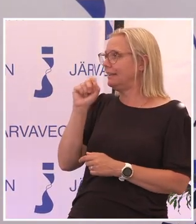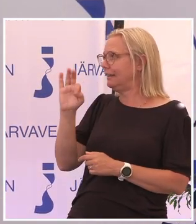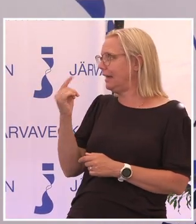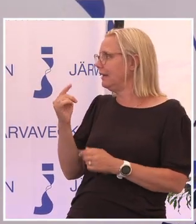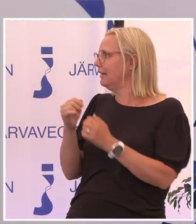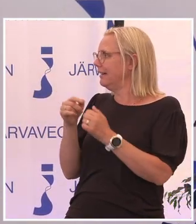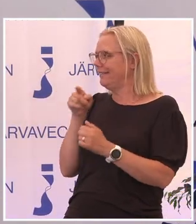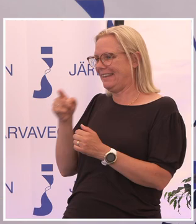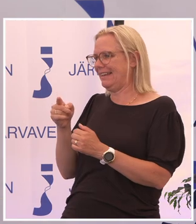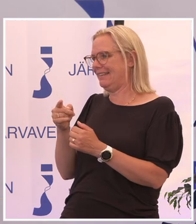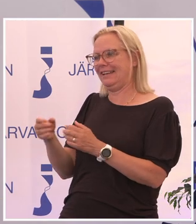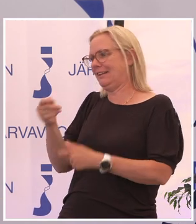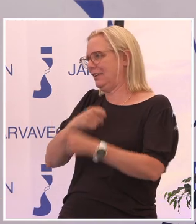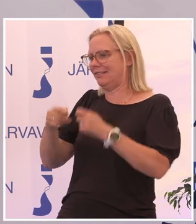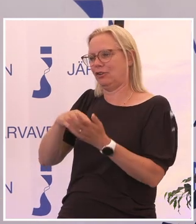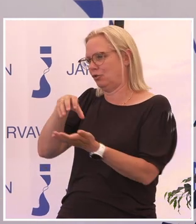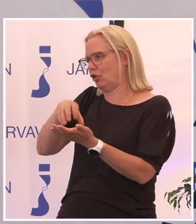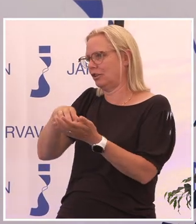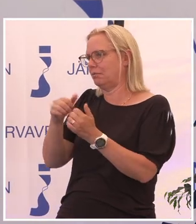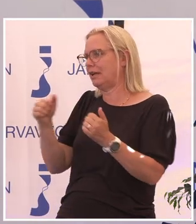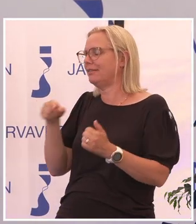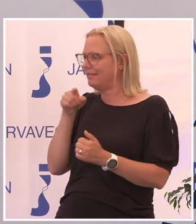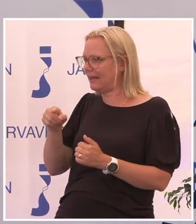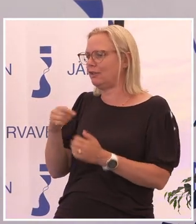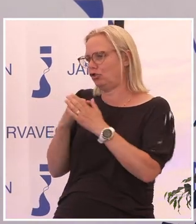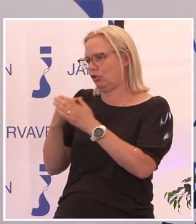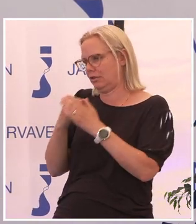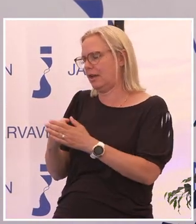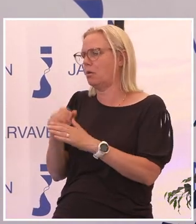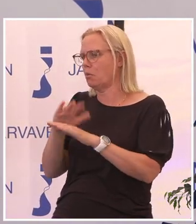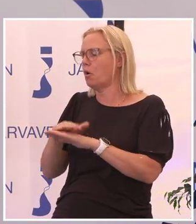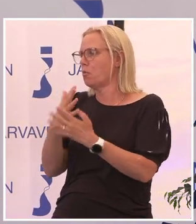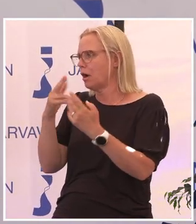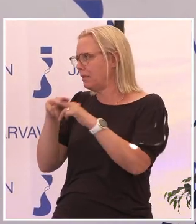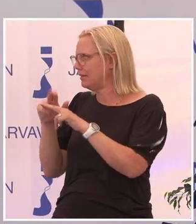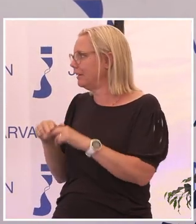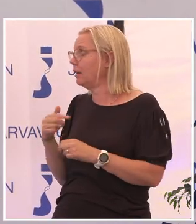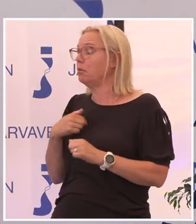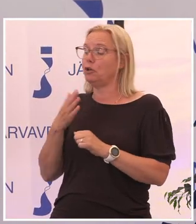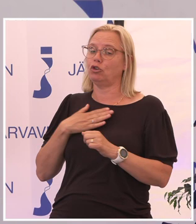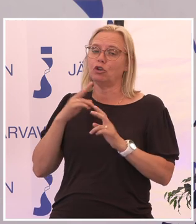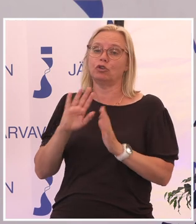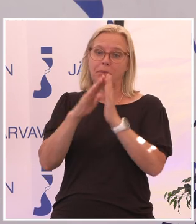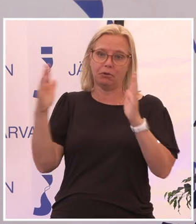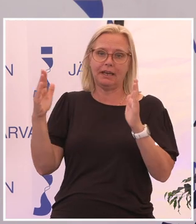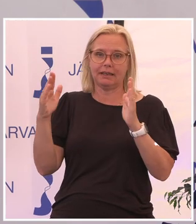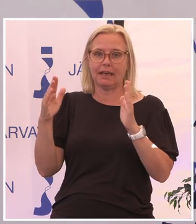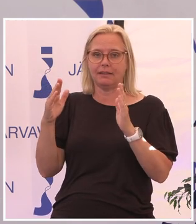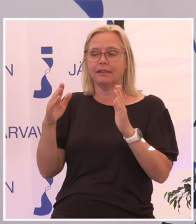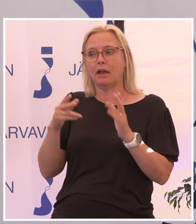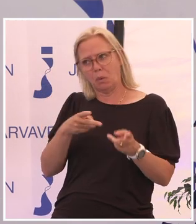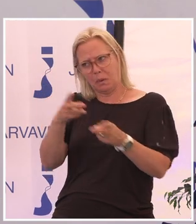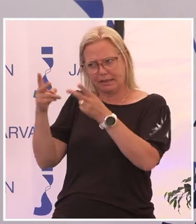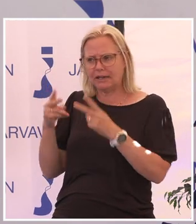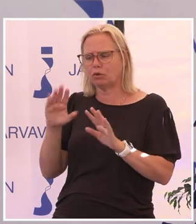statsfinansierat men det är ju någonting som verkligen stöttar på många håll. Jag skulle också säga att biblioteken generellt har gjort ett